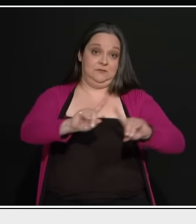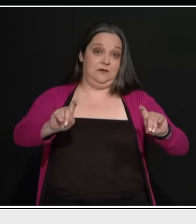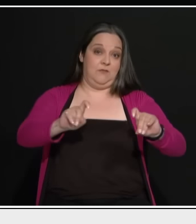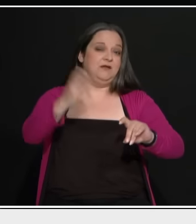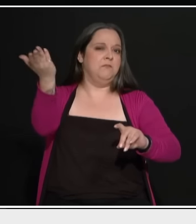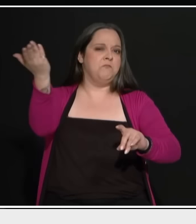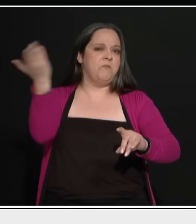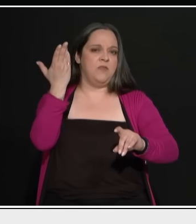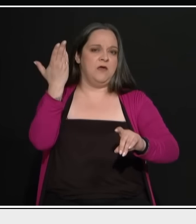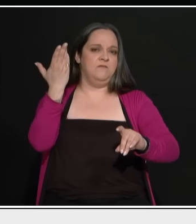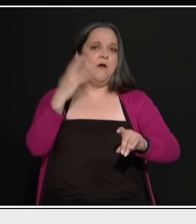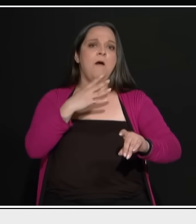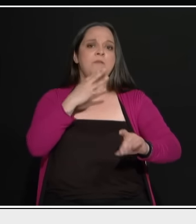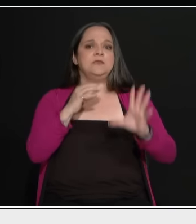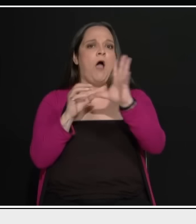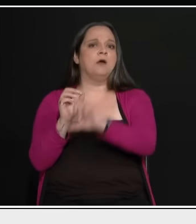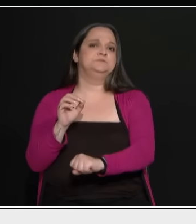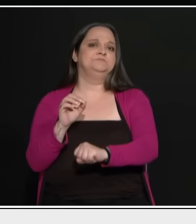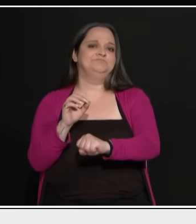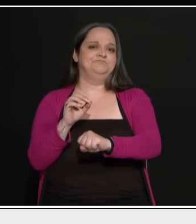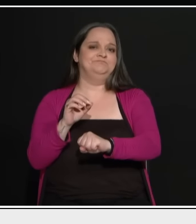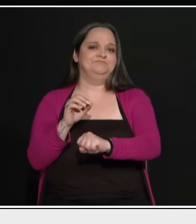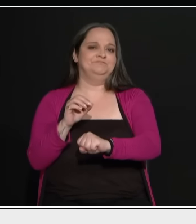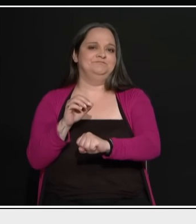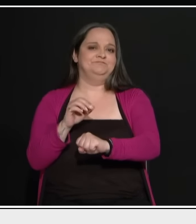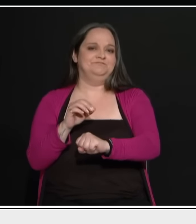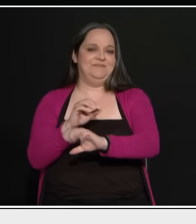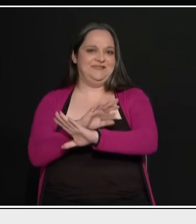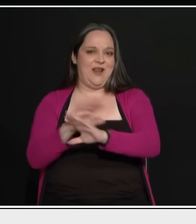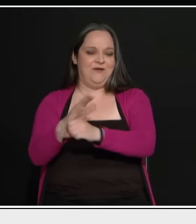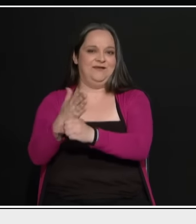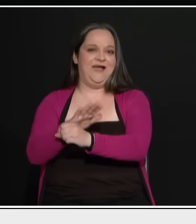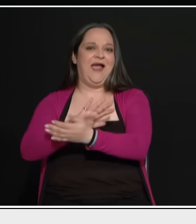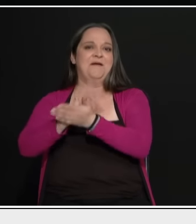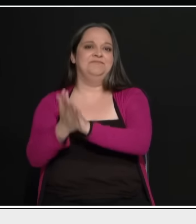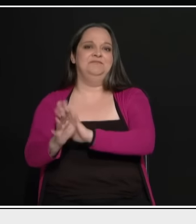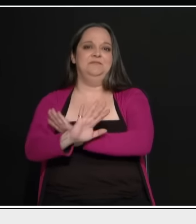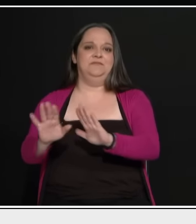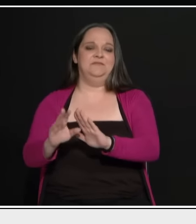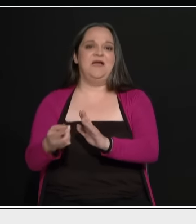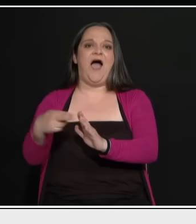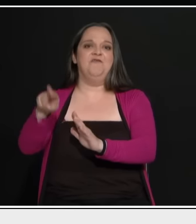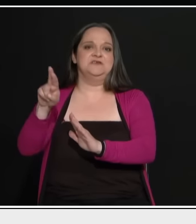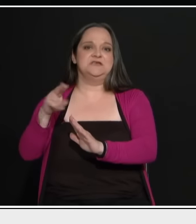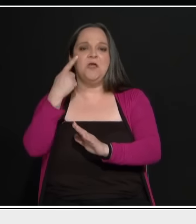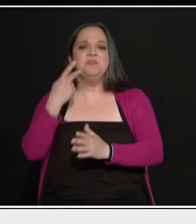την νόπια αύξηση. Δηλαδή αυξάνει ο μισθός κατά